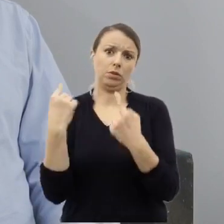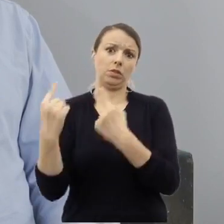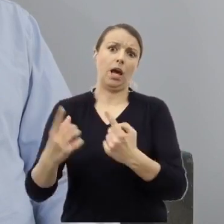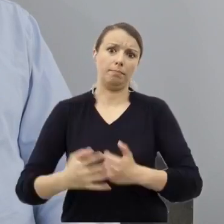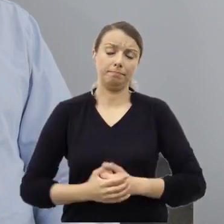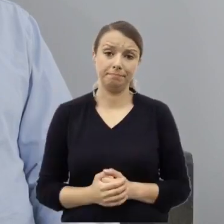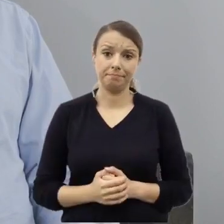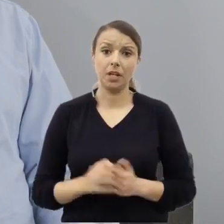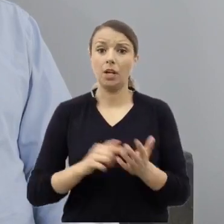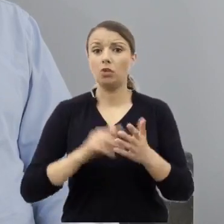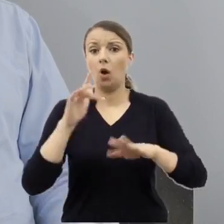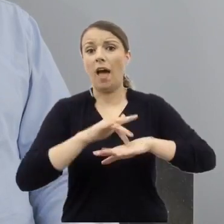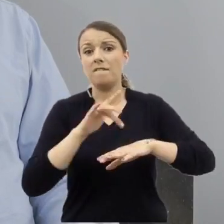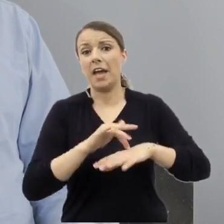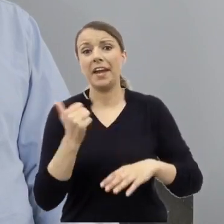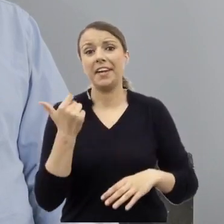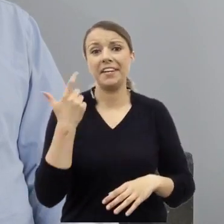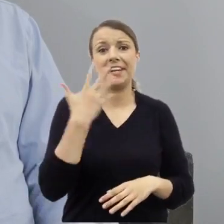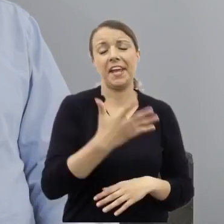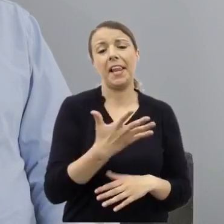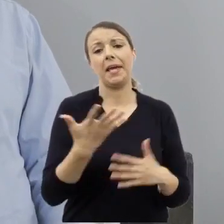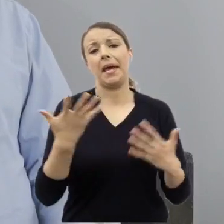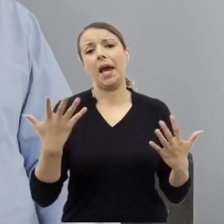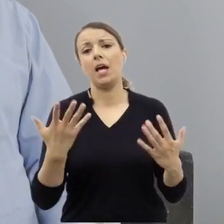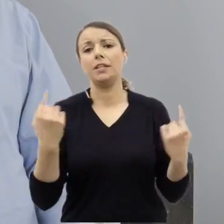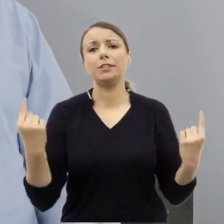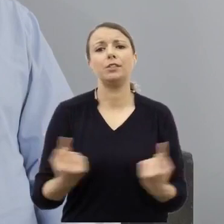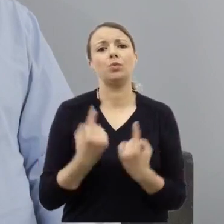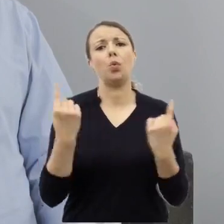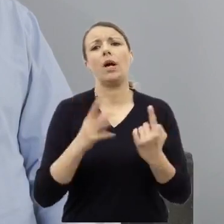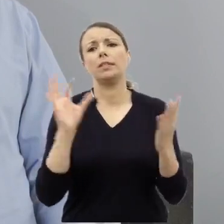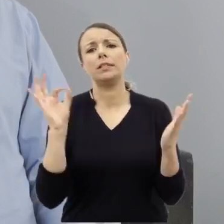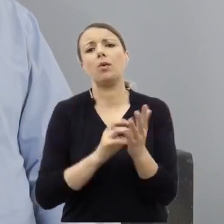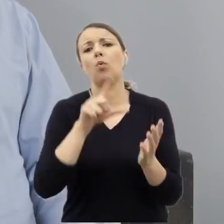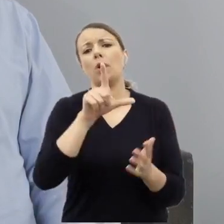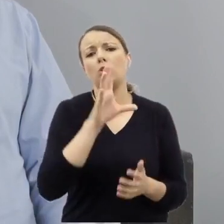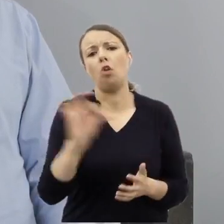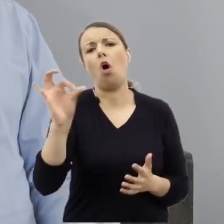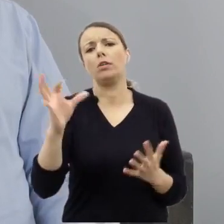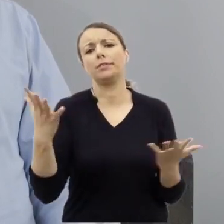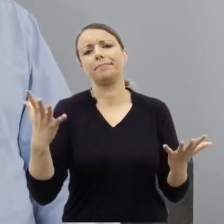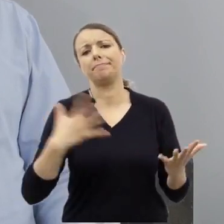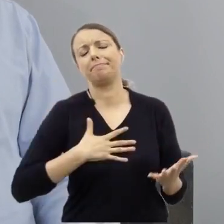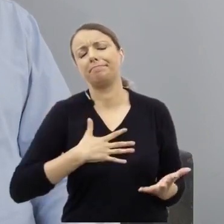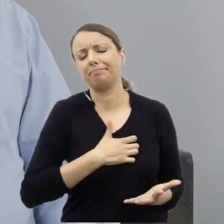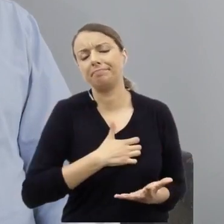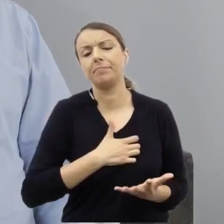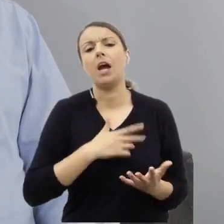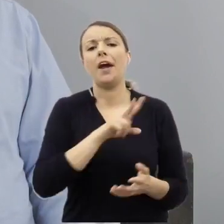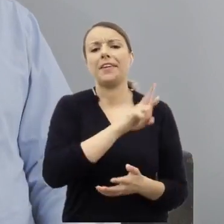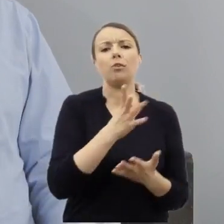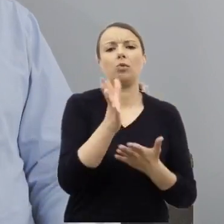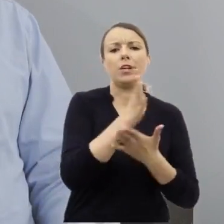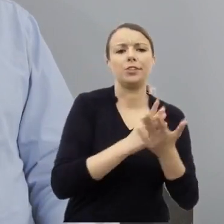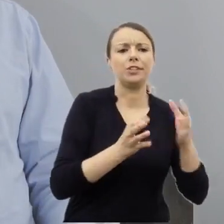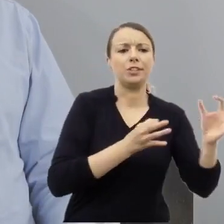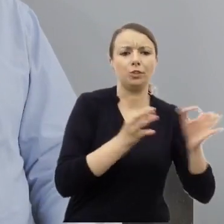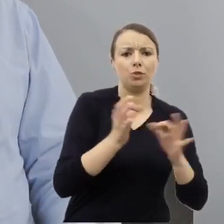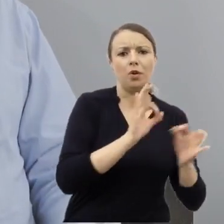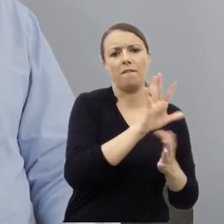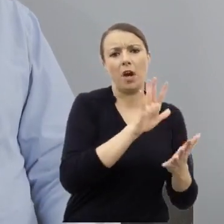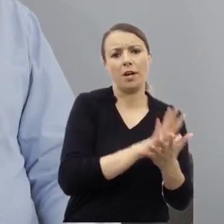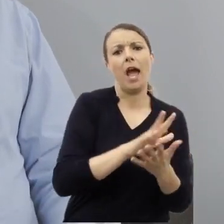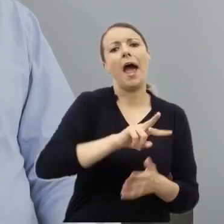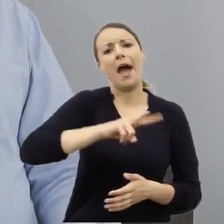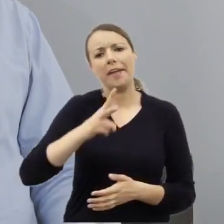nieszczęśliwych okoliczności, z których część miała charakter historyczny, a część współczesny.